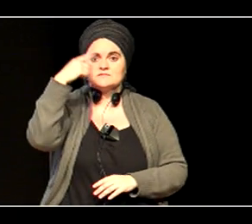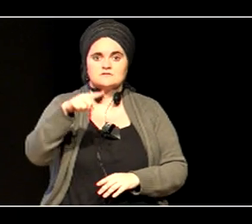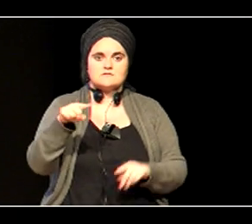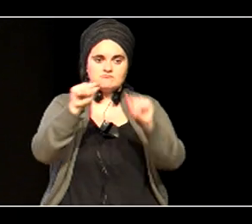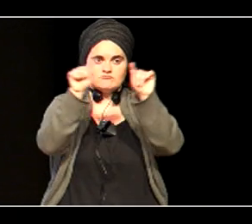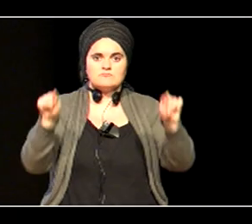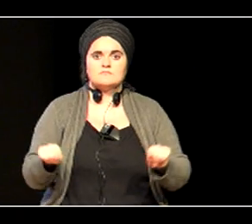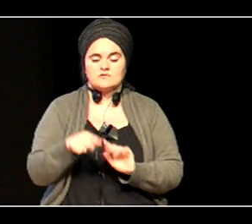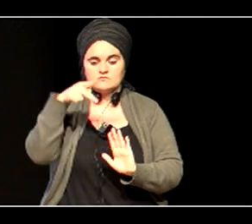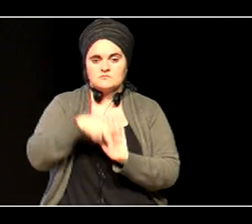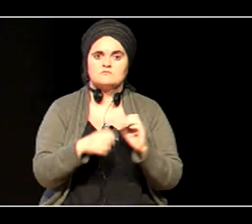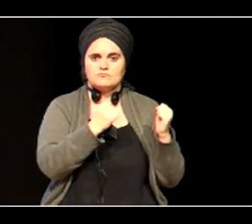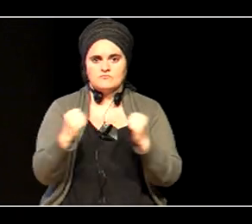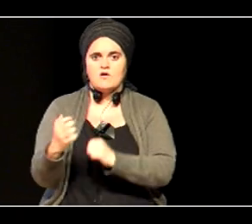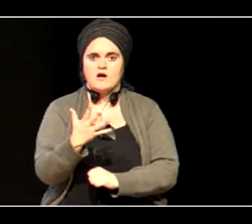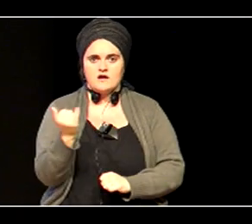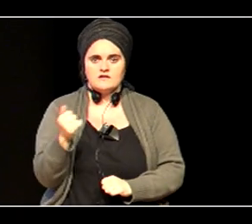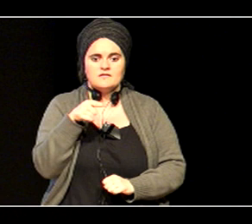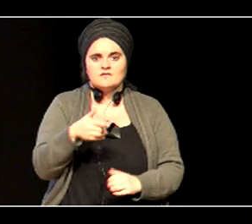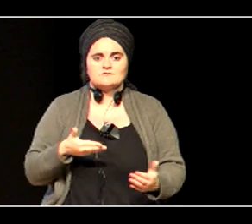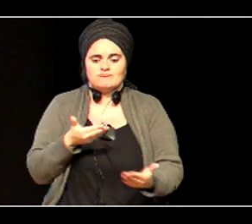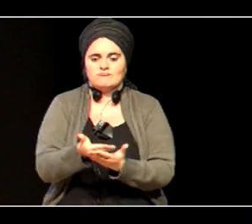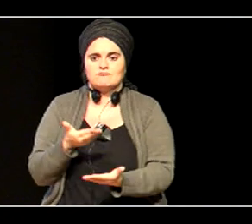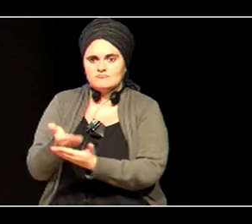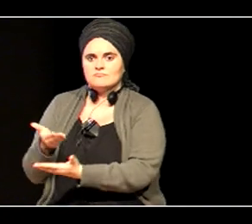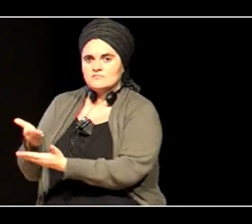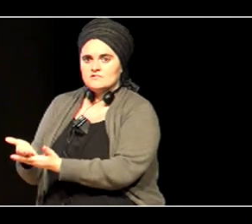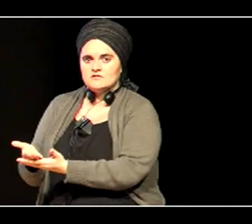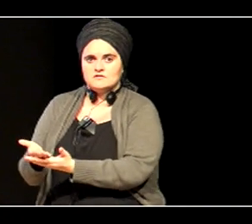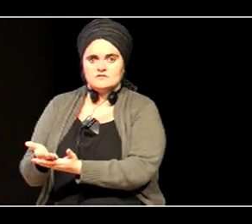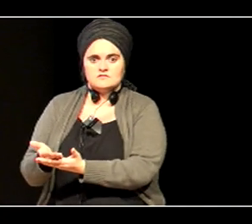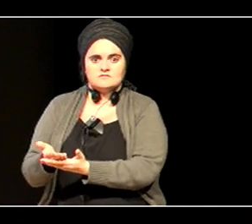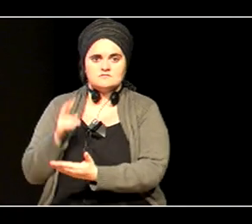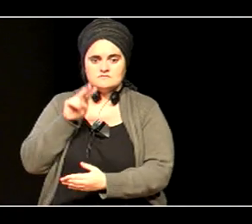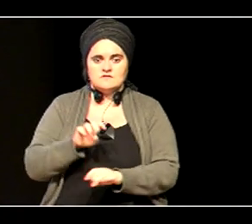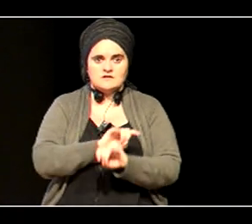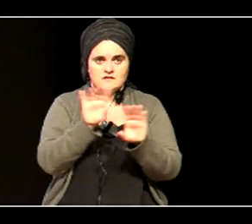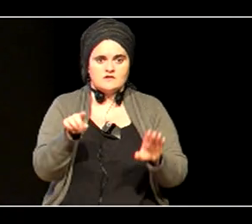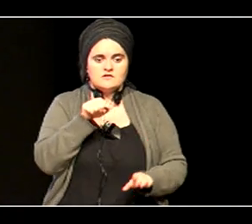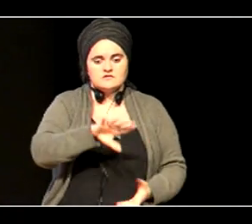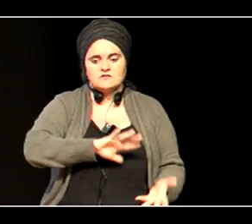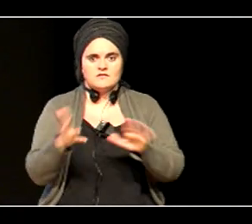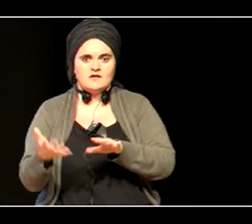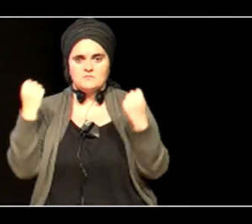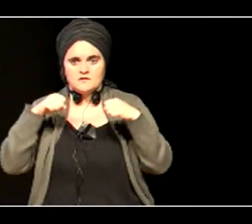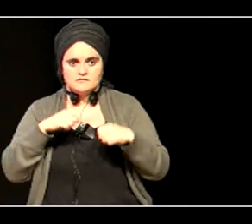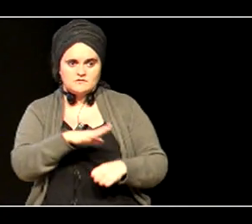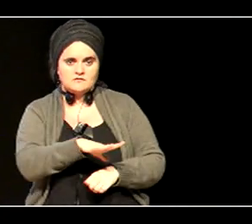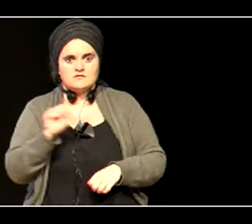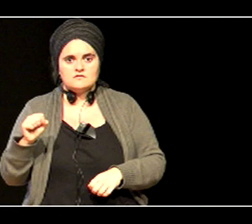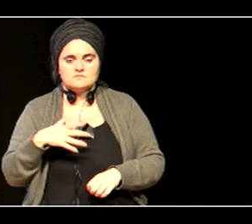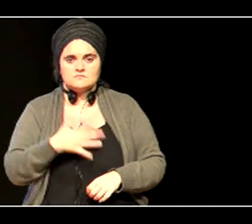eta, gero eta, bidentziak gehiago, eta horrek, bideratzen, bideratu aldute gure praktika, ez? eskola komunitateren